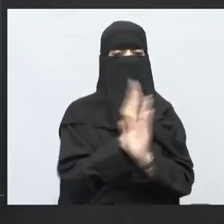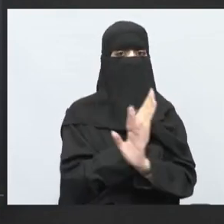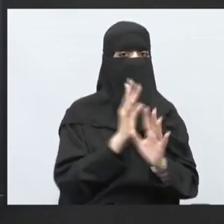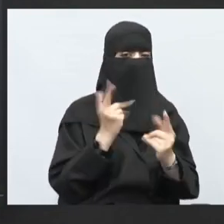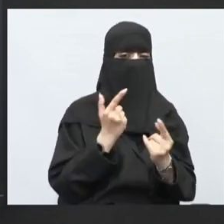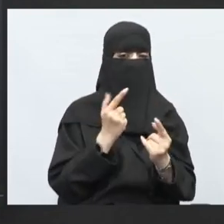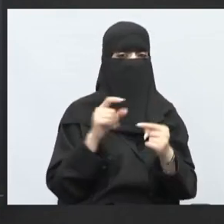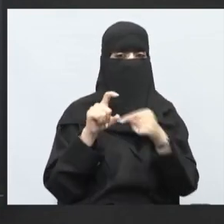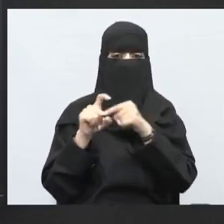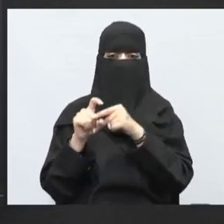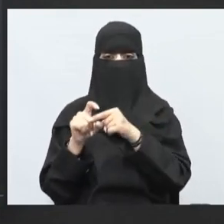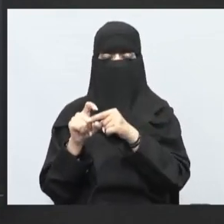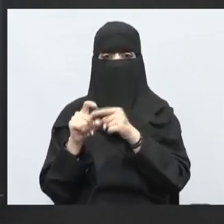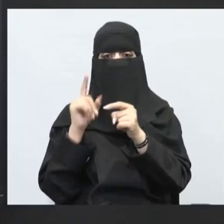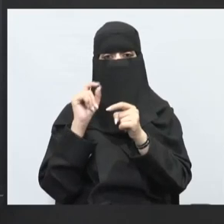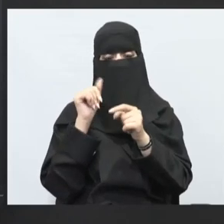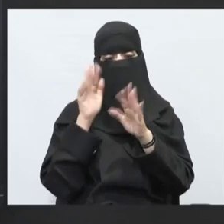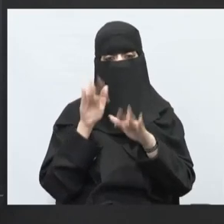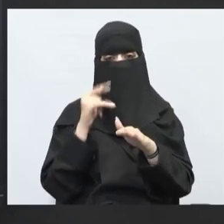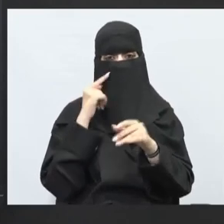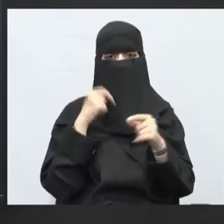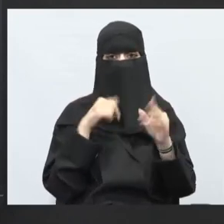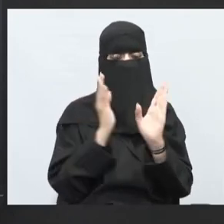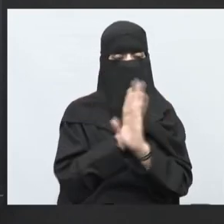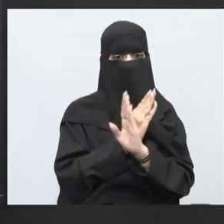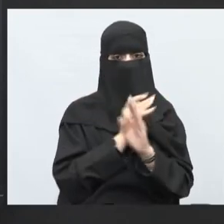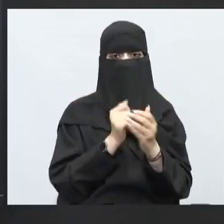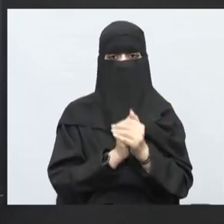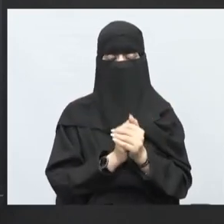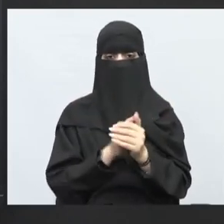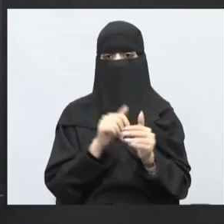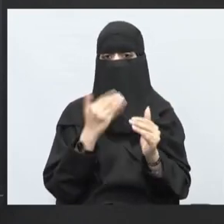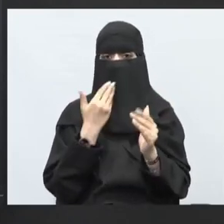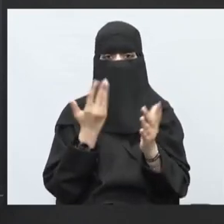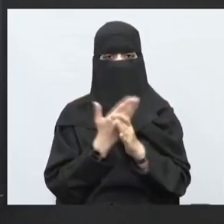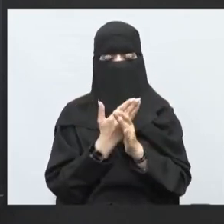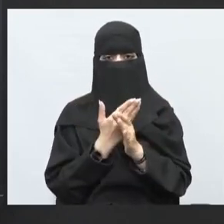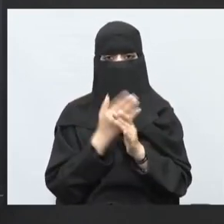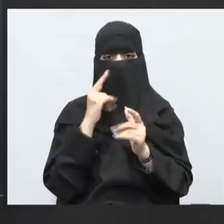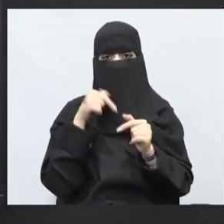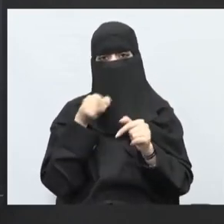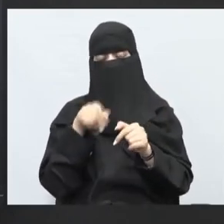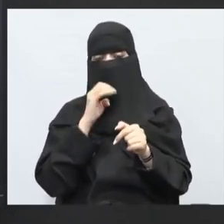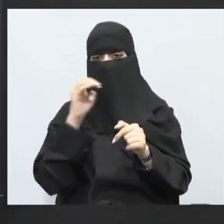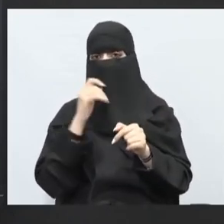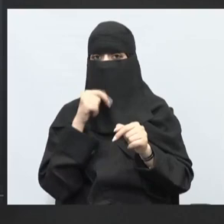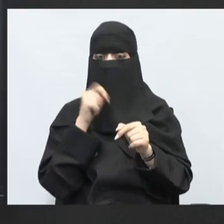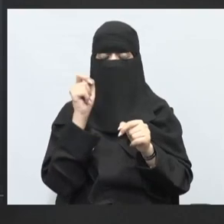ماذا يكون؟ حسنتم قسمة لأن أنا أقعد أحل بصورة عكسية